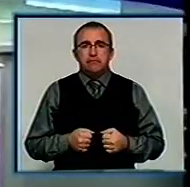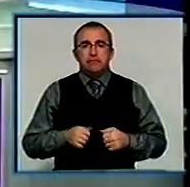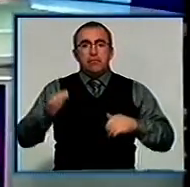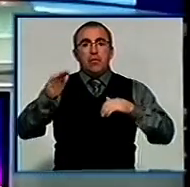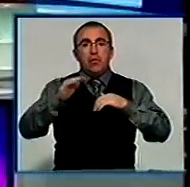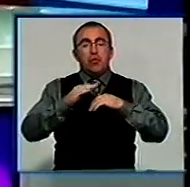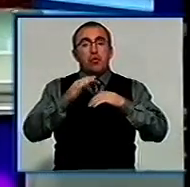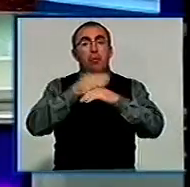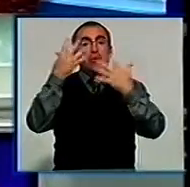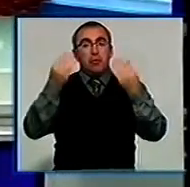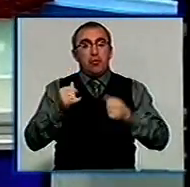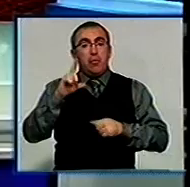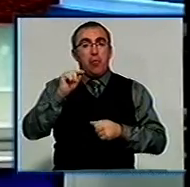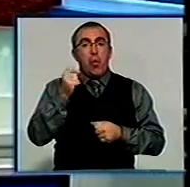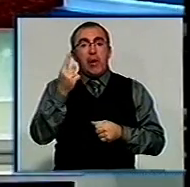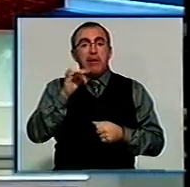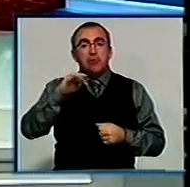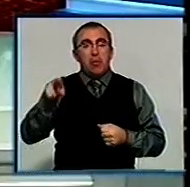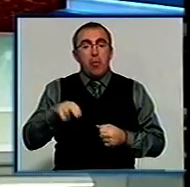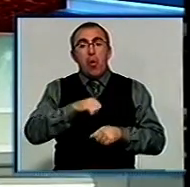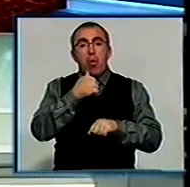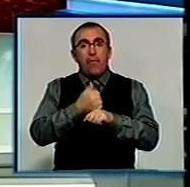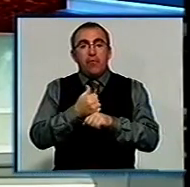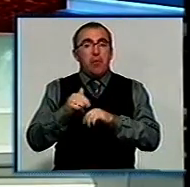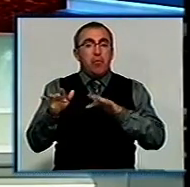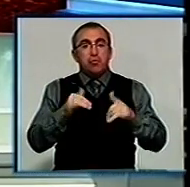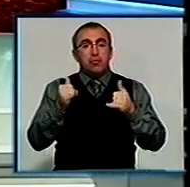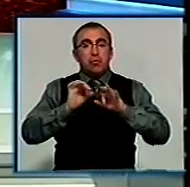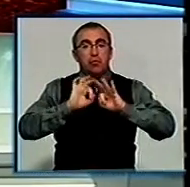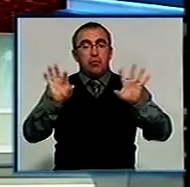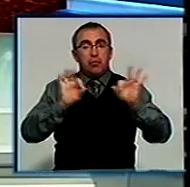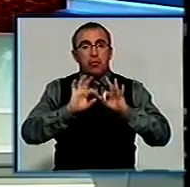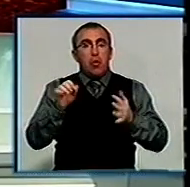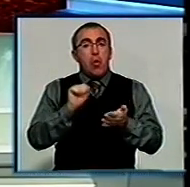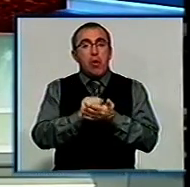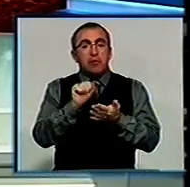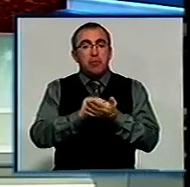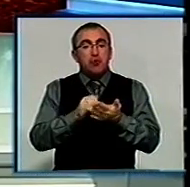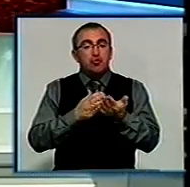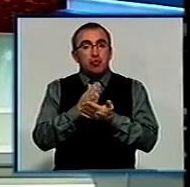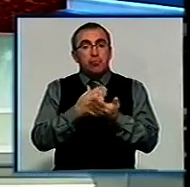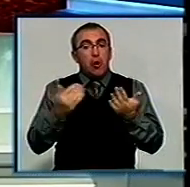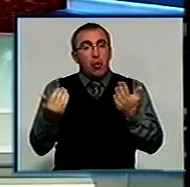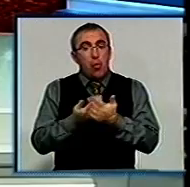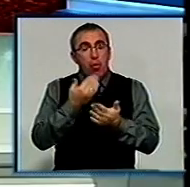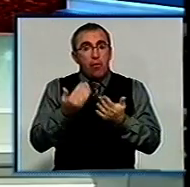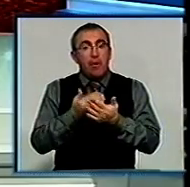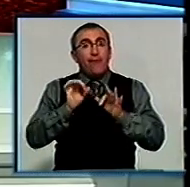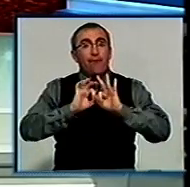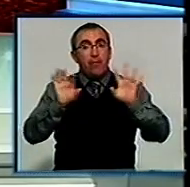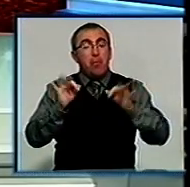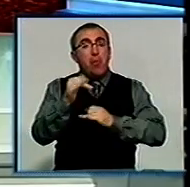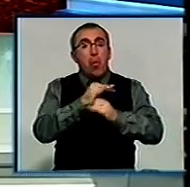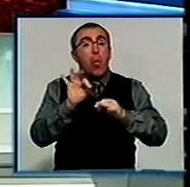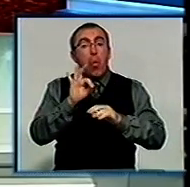Доброго дня! Сьогодні понеділок, 11 листопада, і про головні події сьогодні розкажуть кореспонденти служби новин. Мене звуть Анастасія Мусатенко, і в випуску